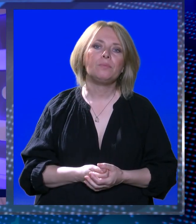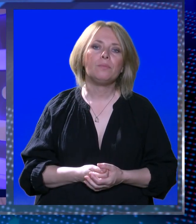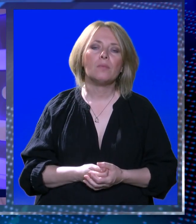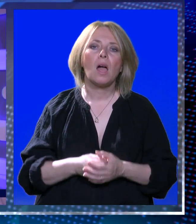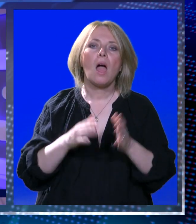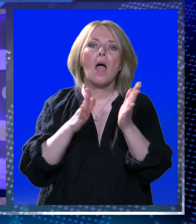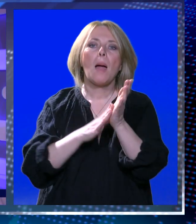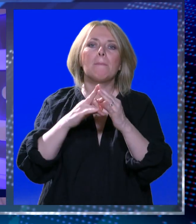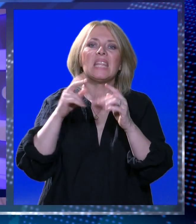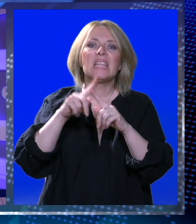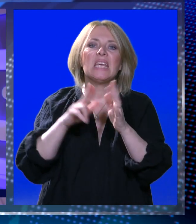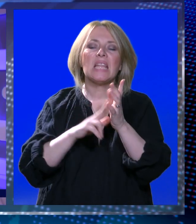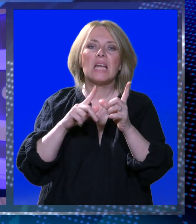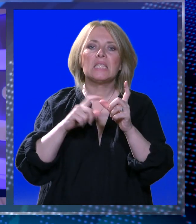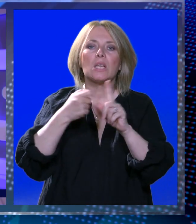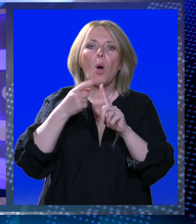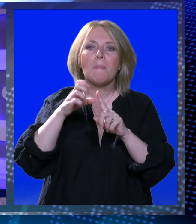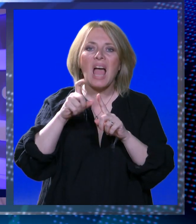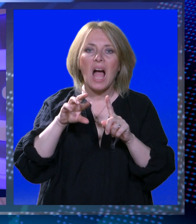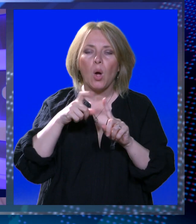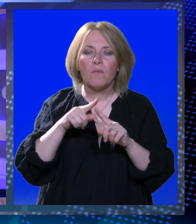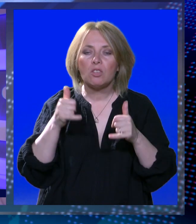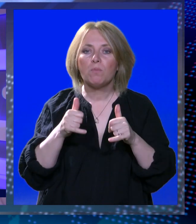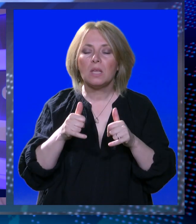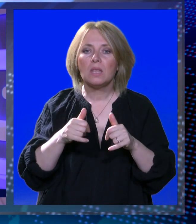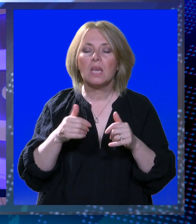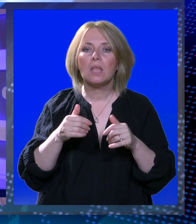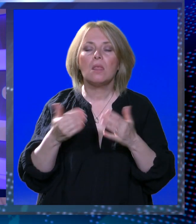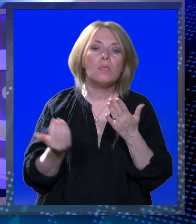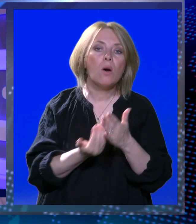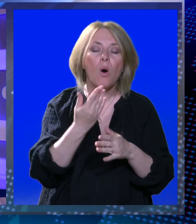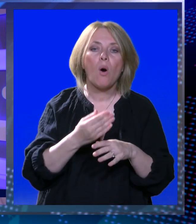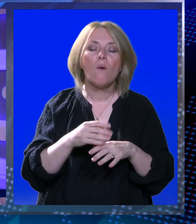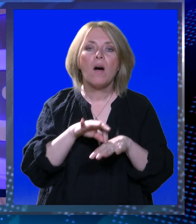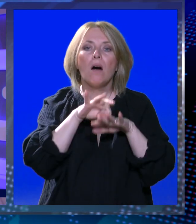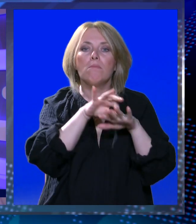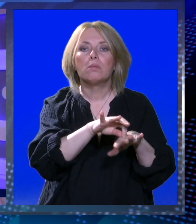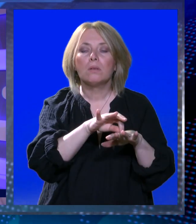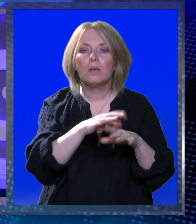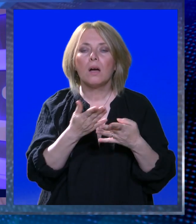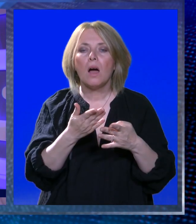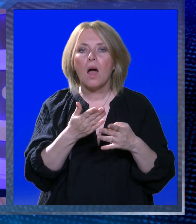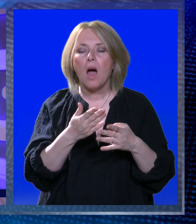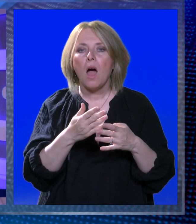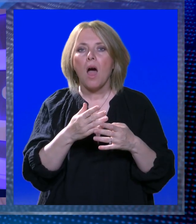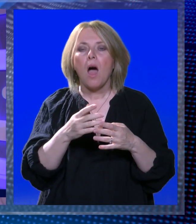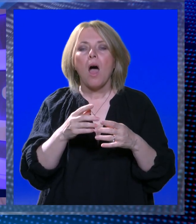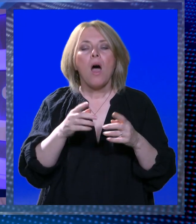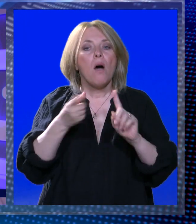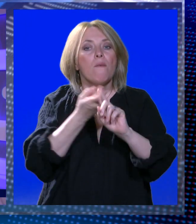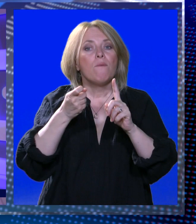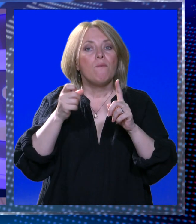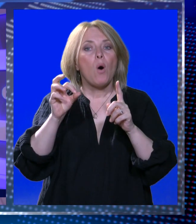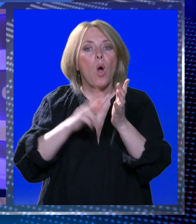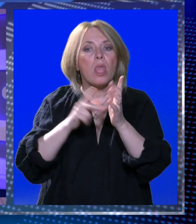Martina Skopljaković biti će vršiteljica dužnosti proočelnice Upravnog odljela za Europske fondove, regionalnu i međunarodnu suradnju grada Dubrovnika,